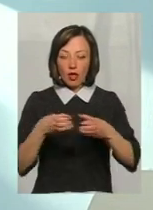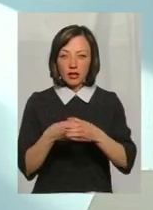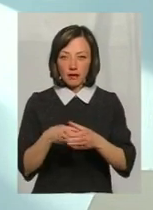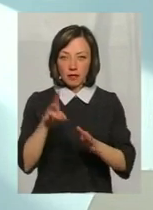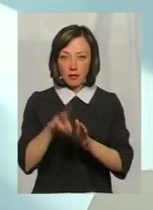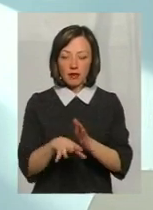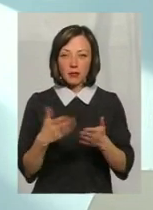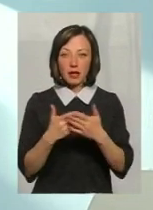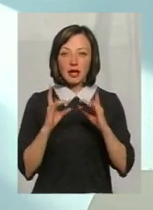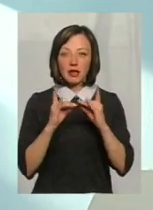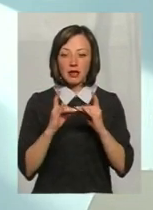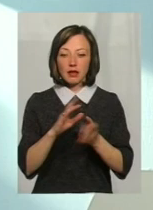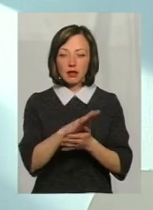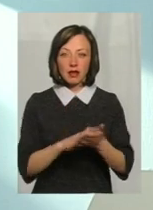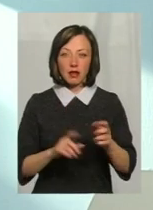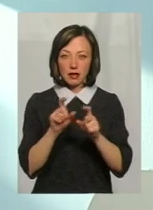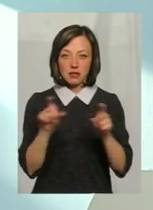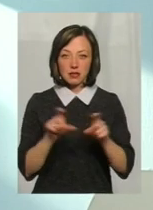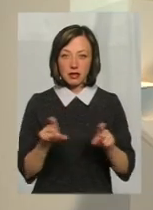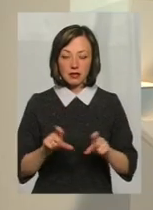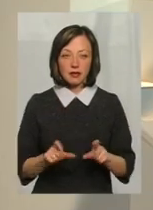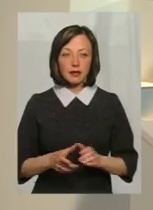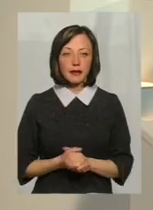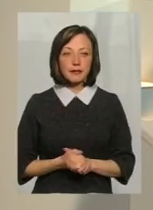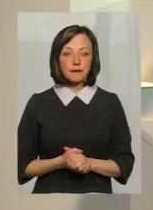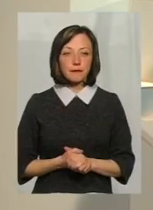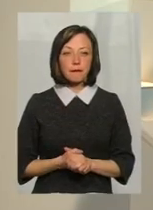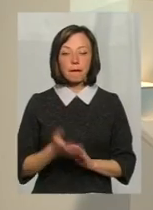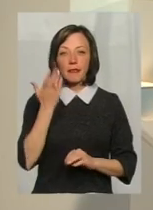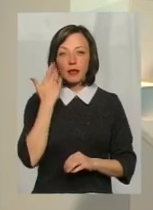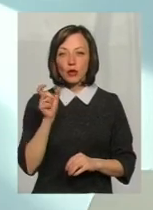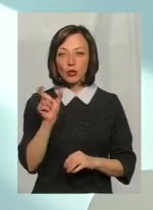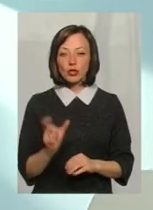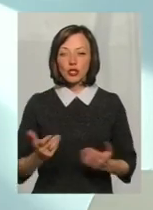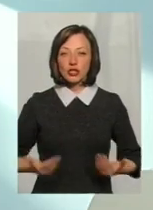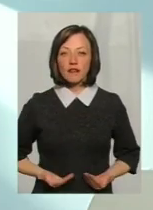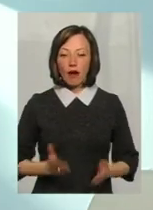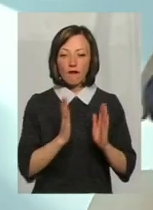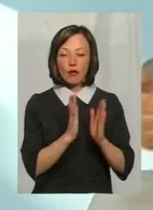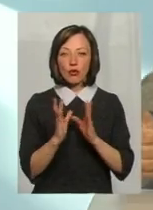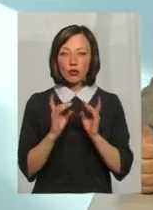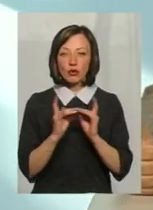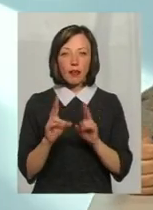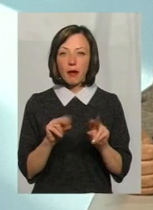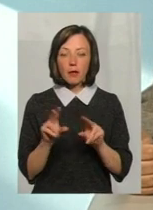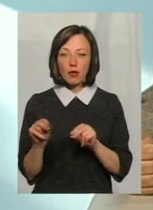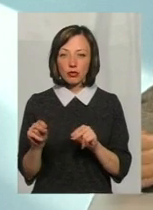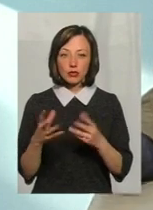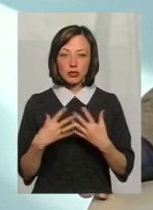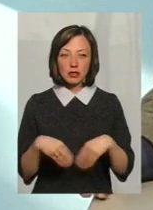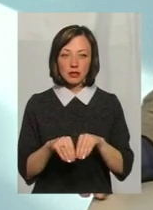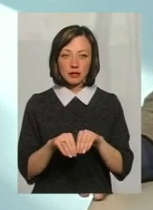перебуває, інтернатні і так далі, заклади і так далі, пансіонат. Коли вона живе в гуртожитку, неблагополучних,